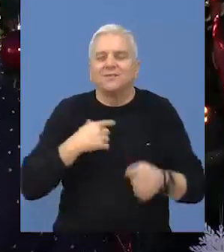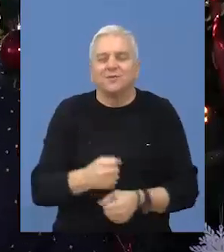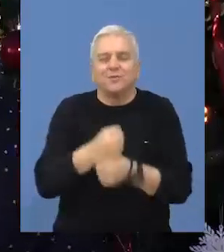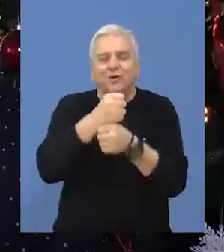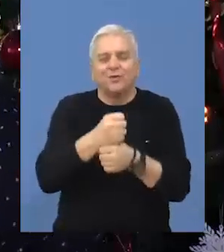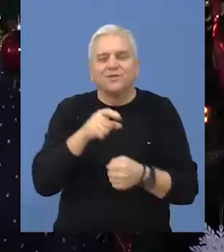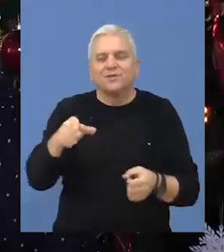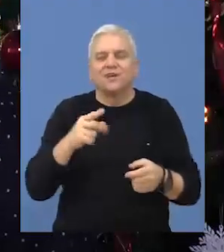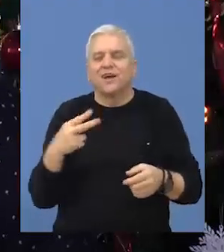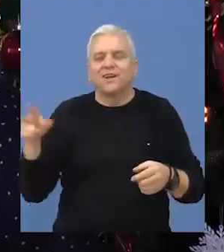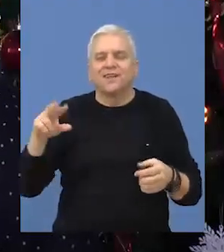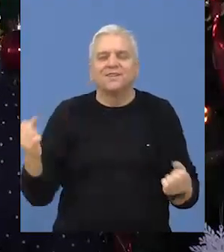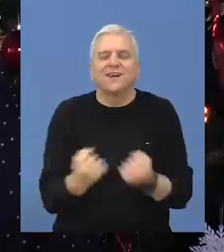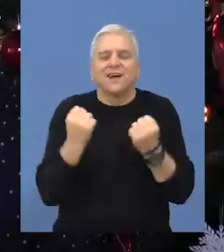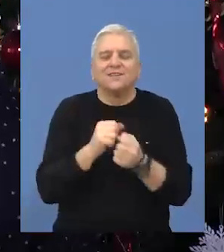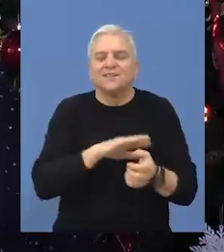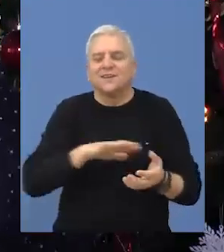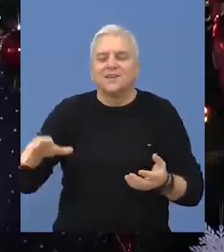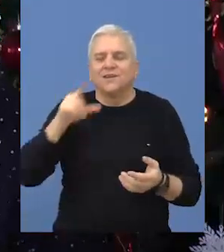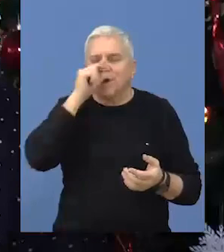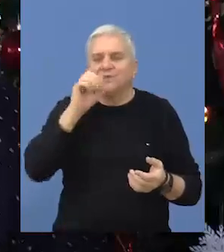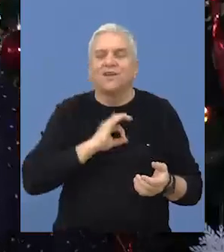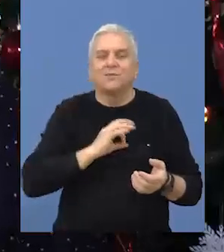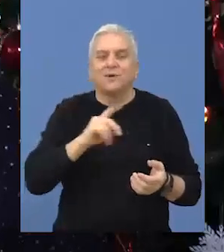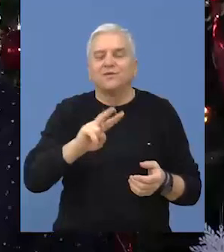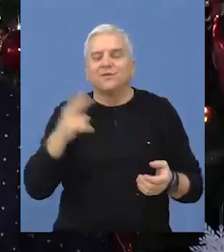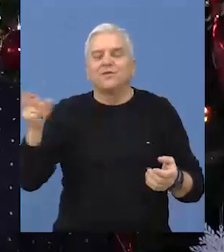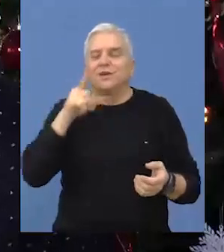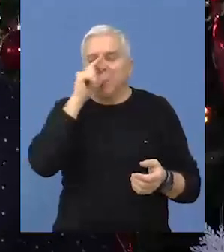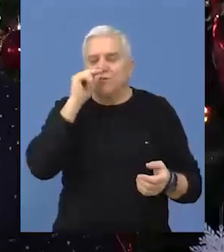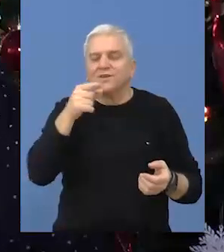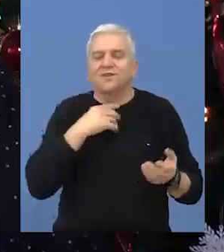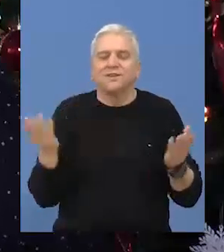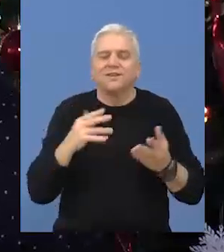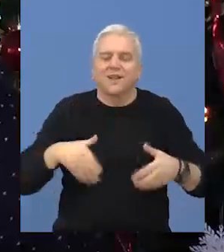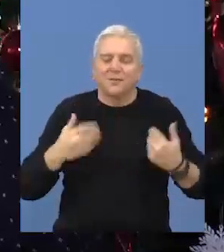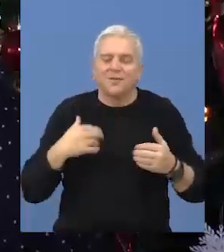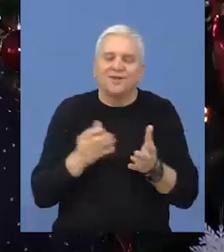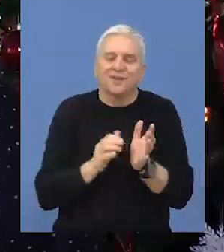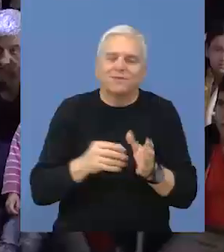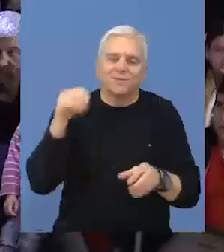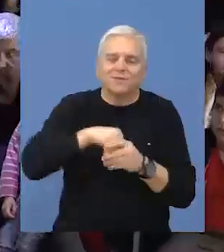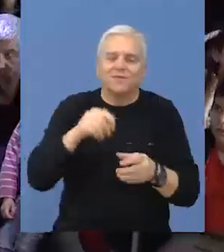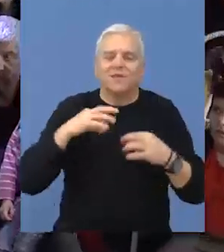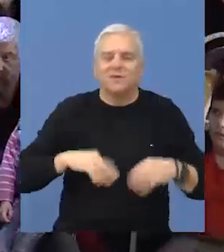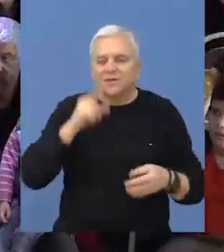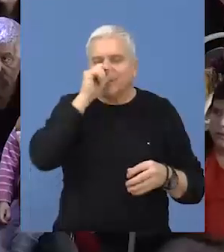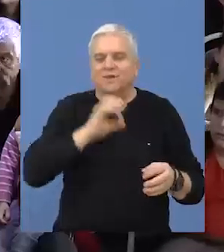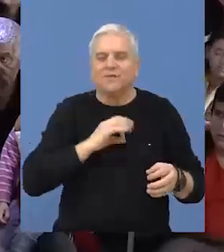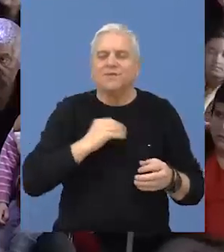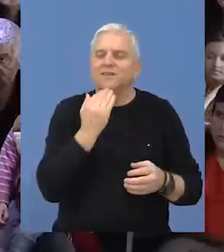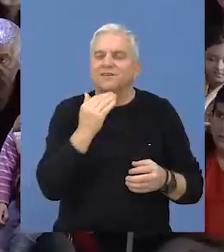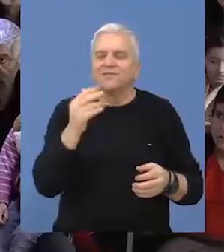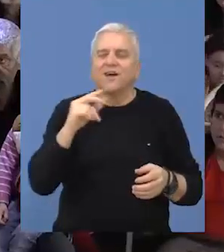i podržati različite akcije na nivou opštine Beče i u drugim opštinama gde je odakle su naši zaposleni. Predsjednik opštine